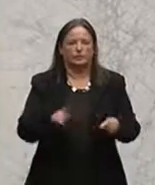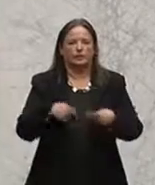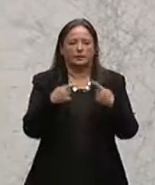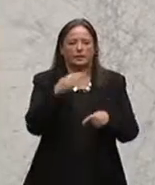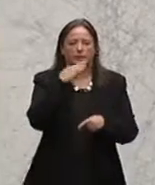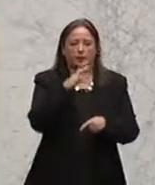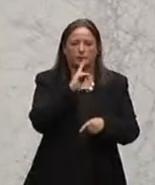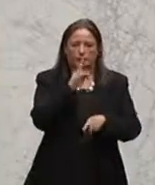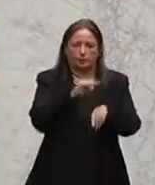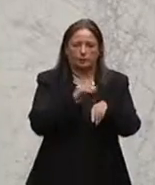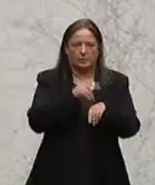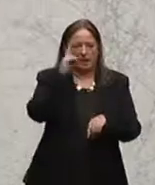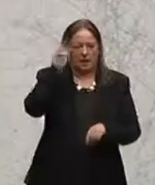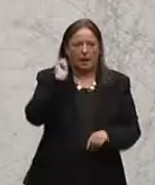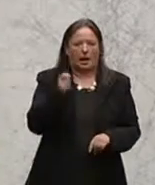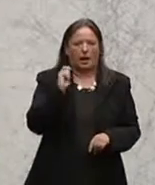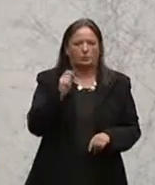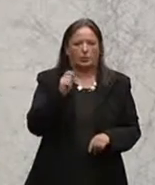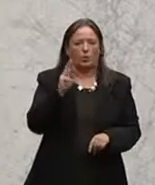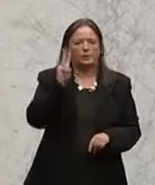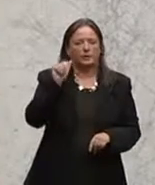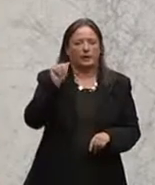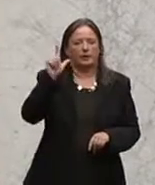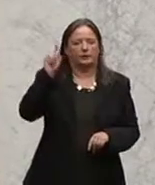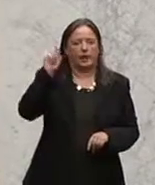Jank, und macht gleich noch ein wenig Landtagswahlkampf für Wien.